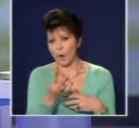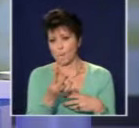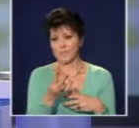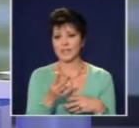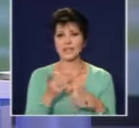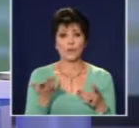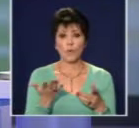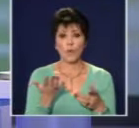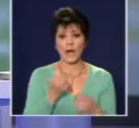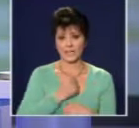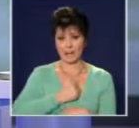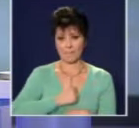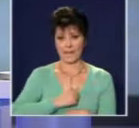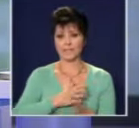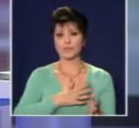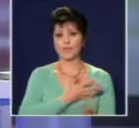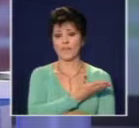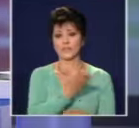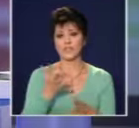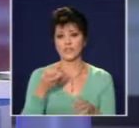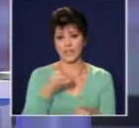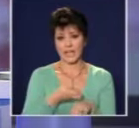всички лекари, медицински работници, пациенти?